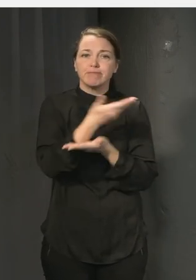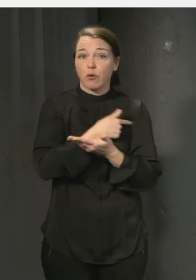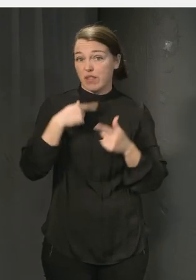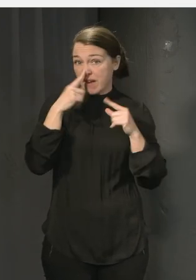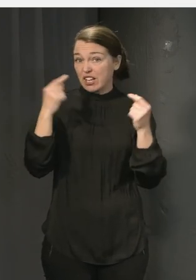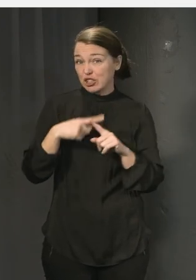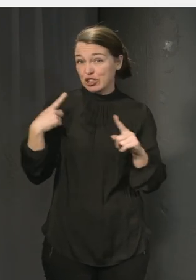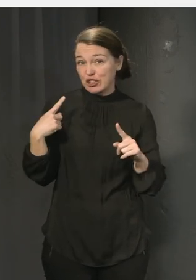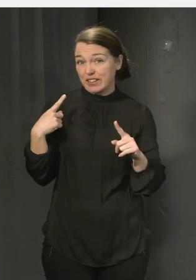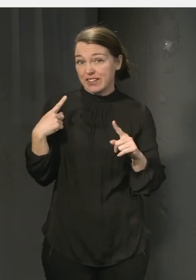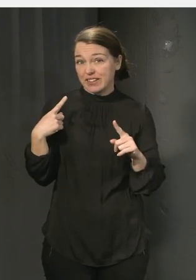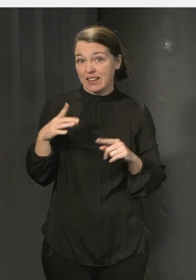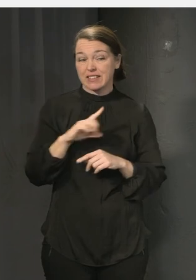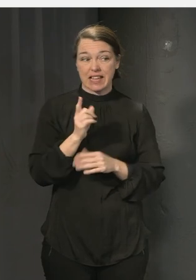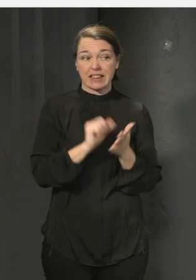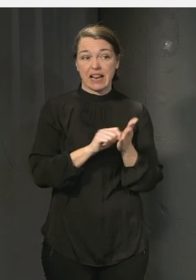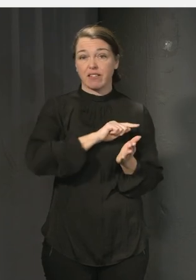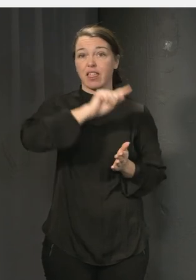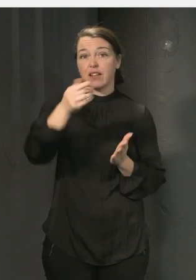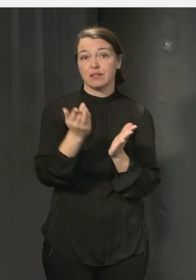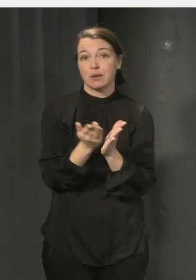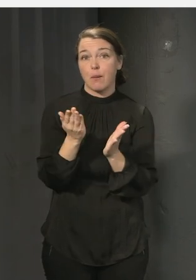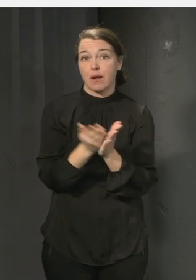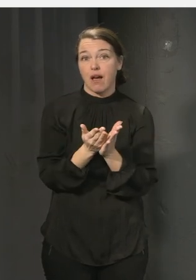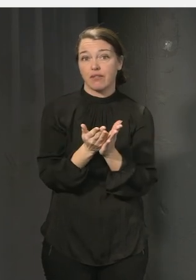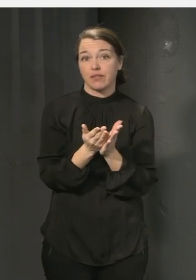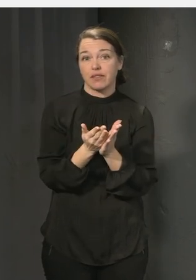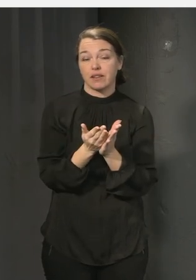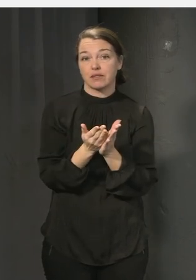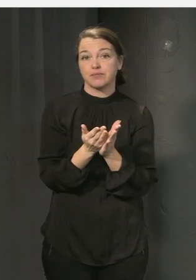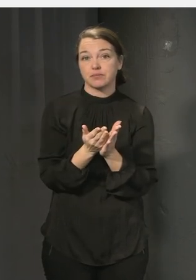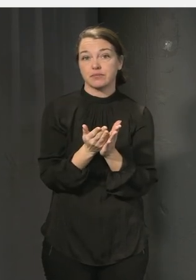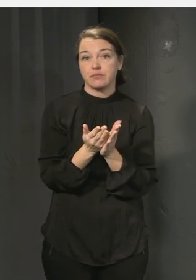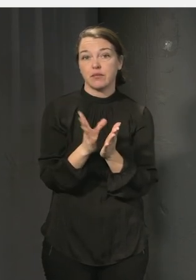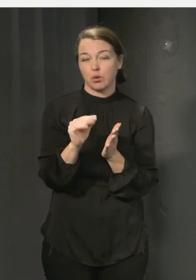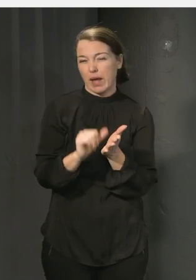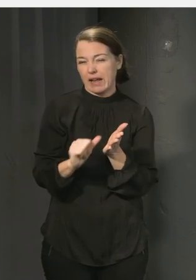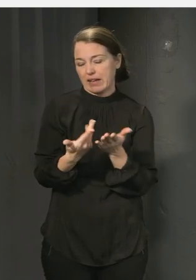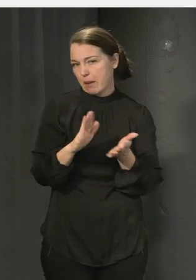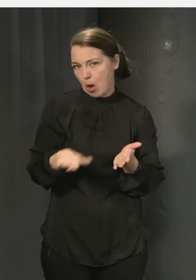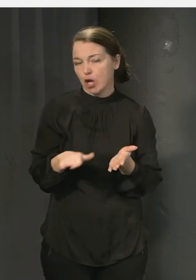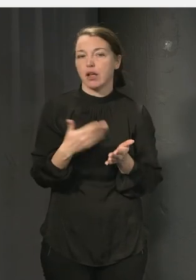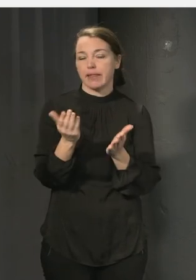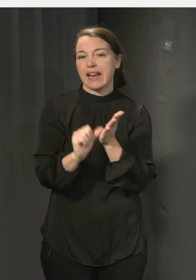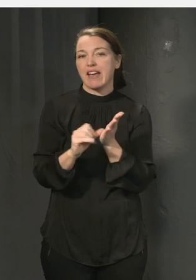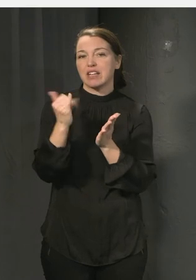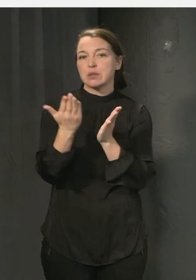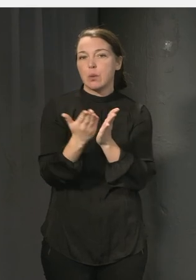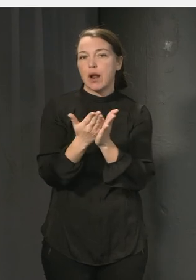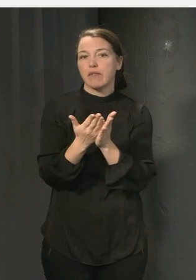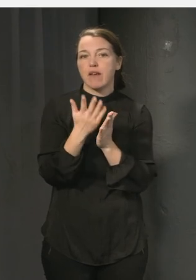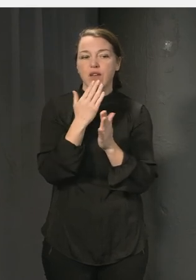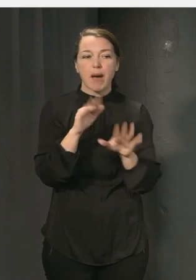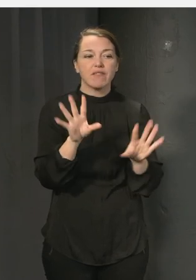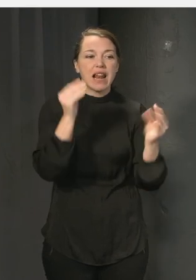när de sedan kommer till skolan vilka vilka då elever för då är de elever när de kommer till skolan och de är inte längre barn vilka som har med